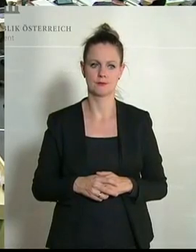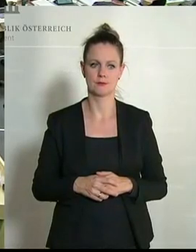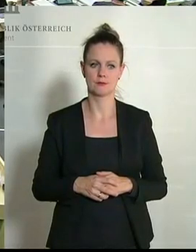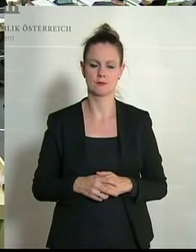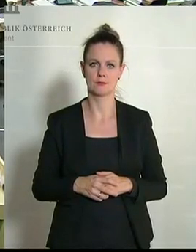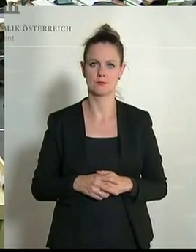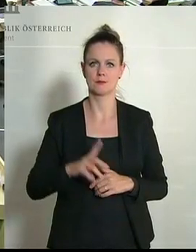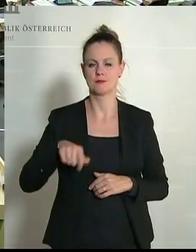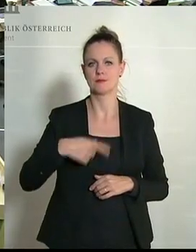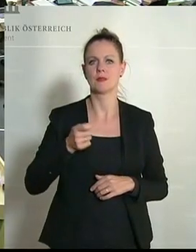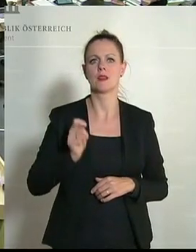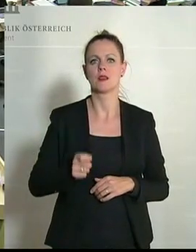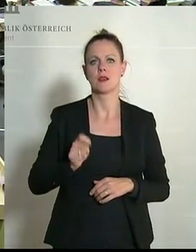So Christian Rager von der FPÖ.